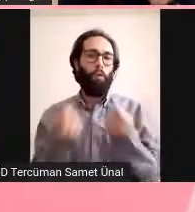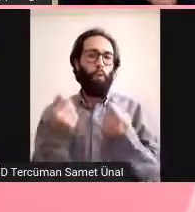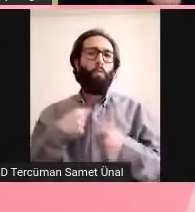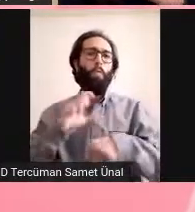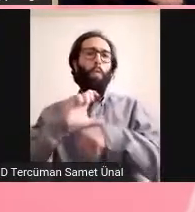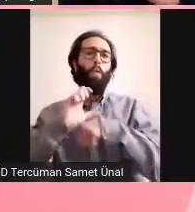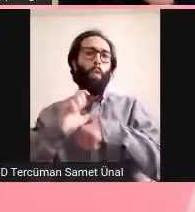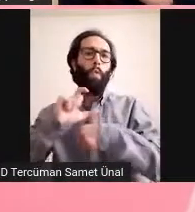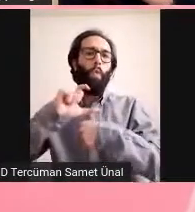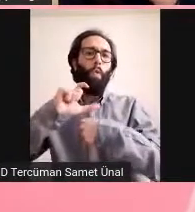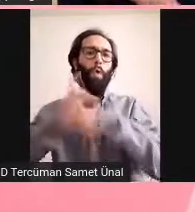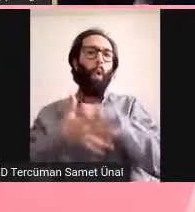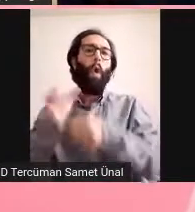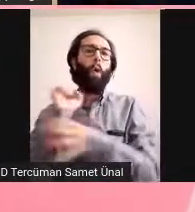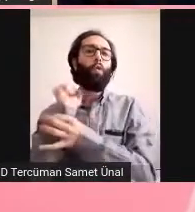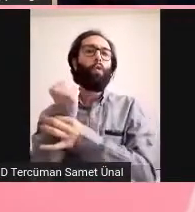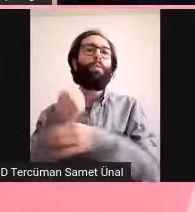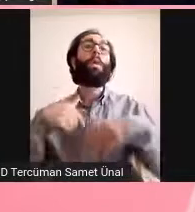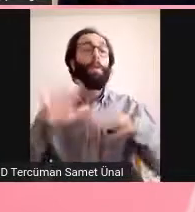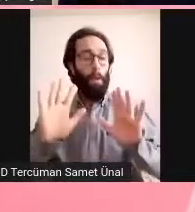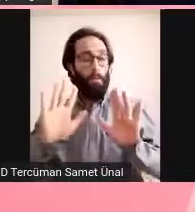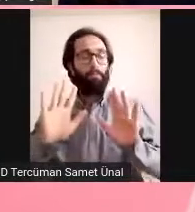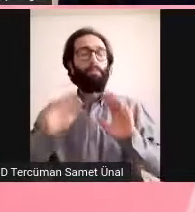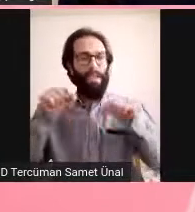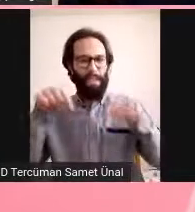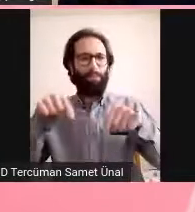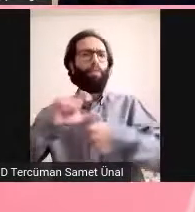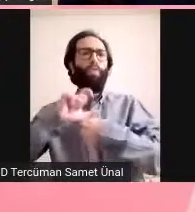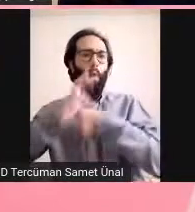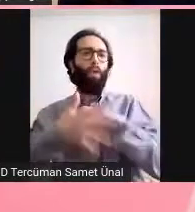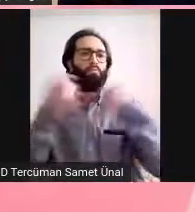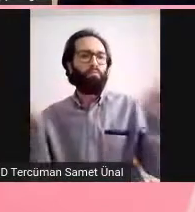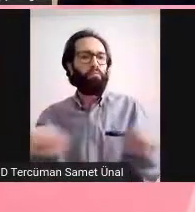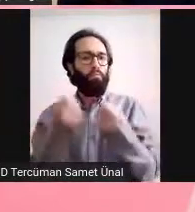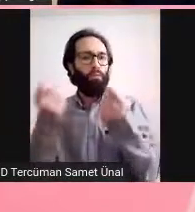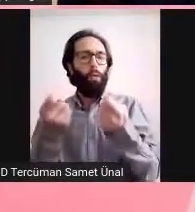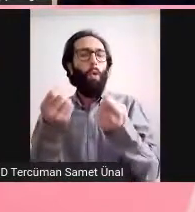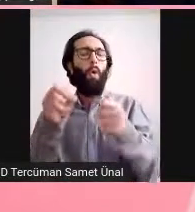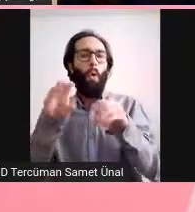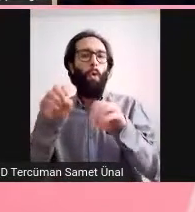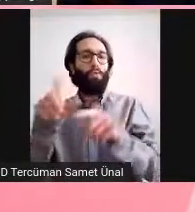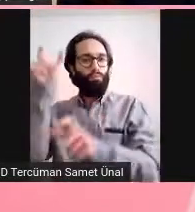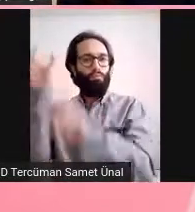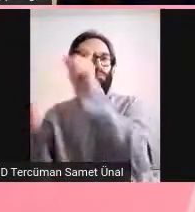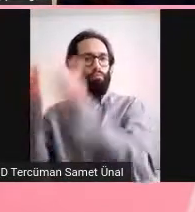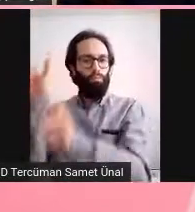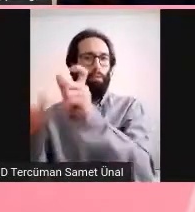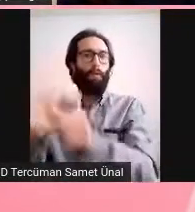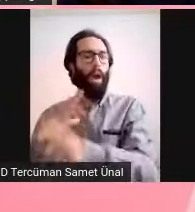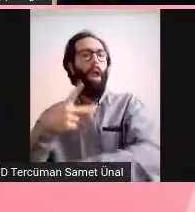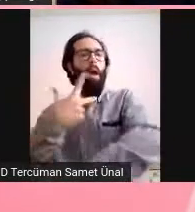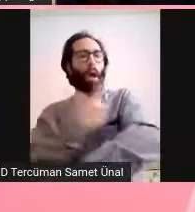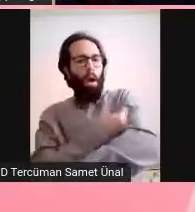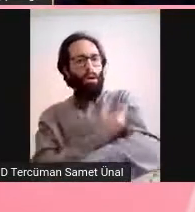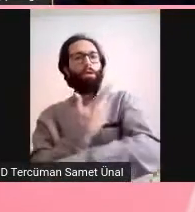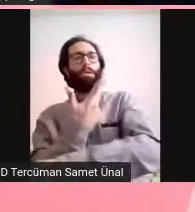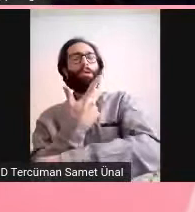COVID çalışan hocalarımız var Bilkent Unam'da. Hem aşı hem de tanı için çalışan hocalar var.